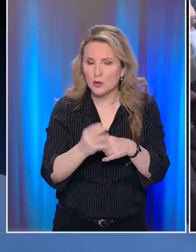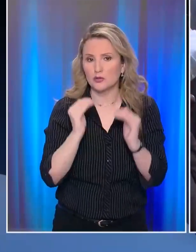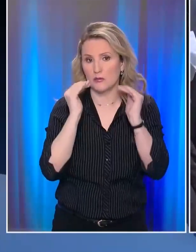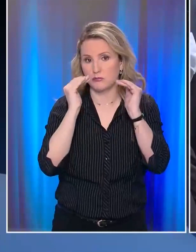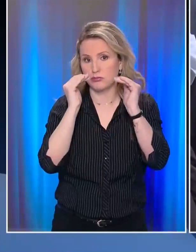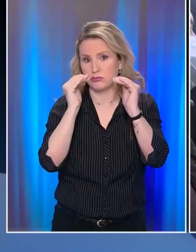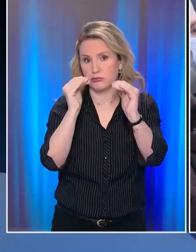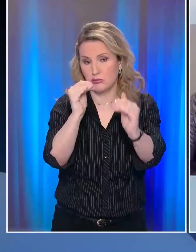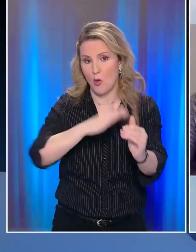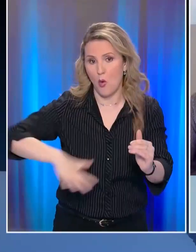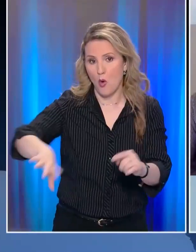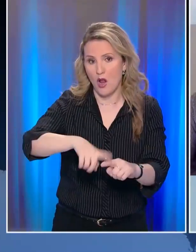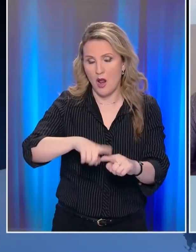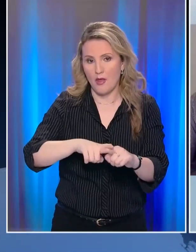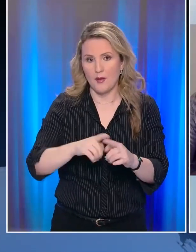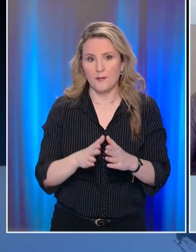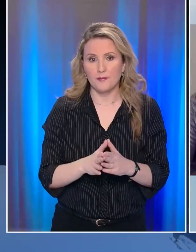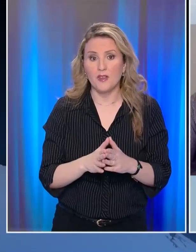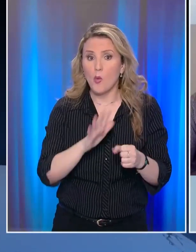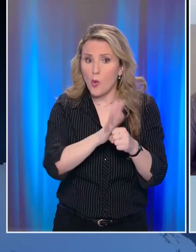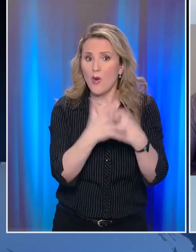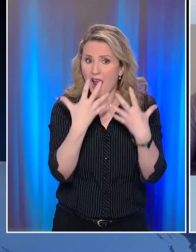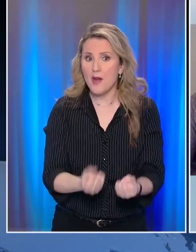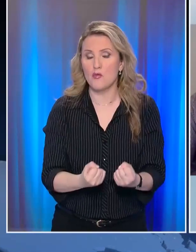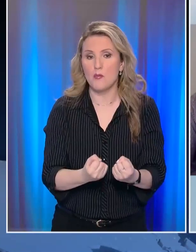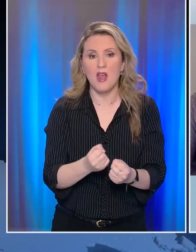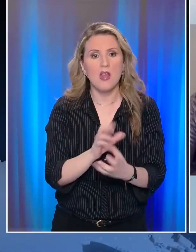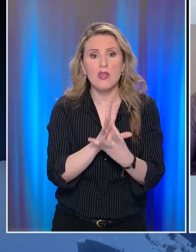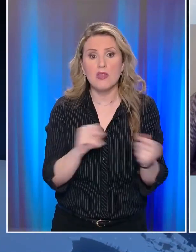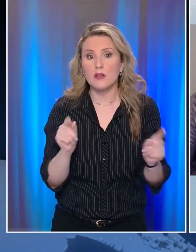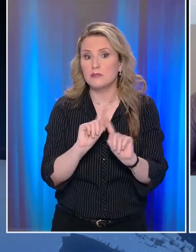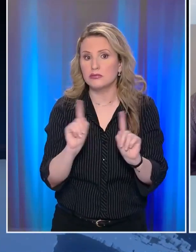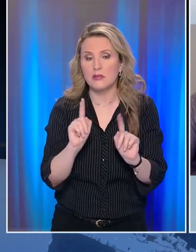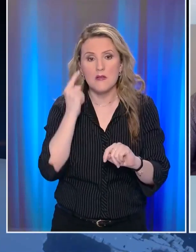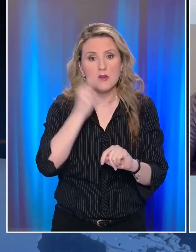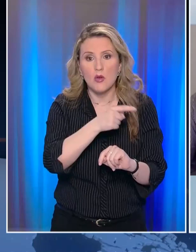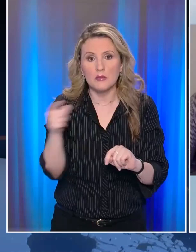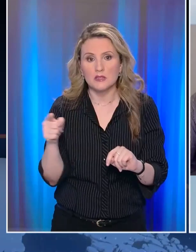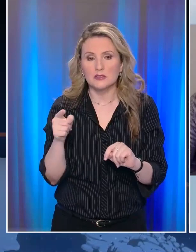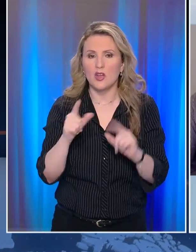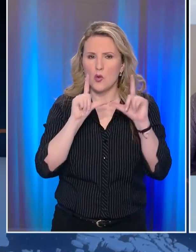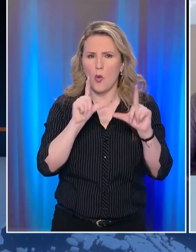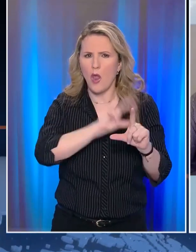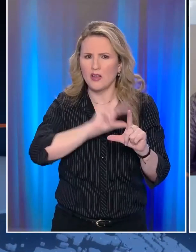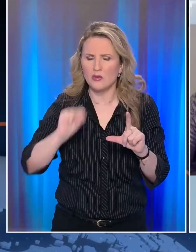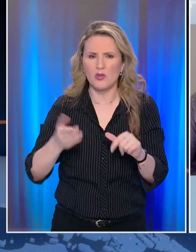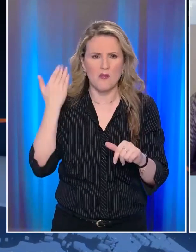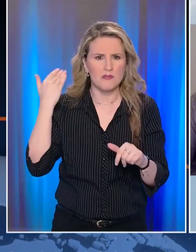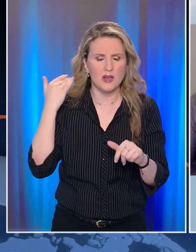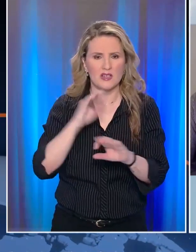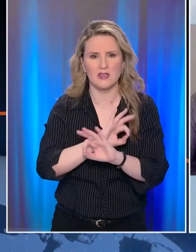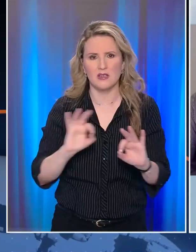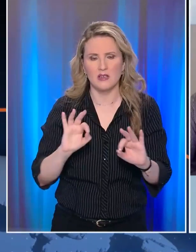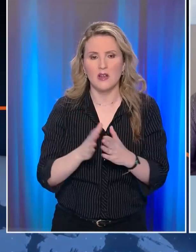υψηλά επίπεδα σε όλη τη χώρα Δεν μας έχει ξεχάσει καθόλου Δυστυχώς η εικόνα είναι η ίδια κυρία Μαυραγάν Είναι